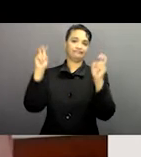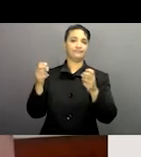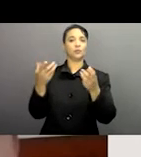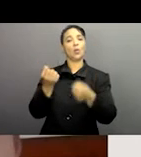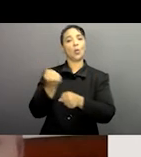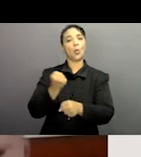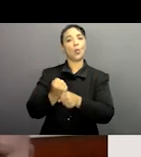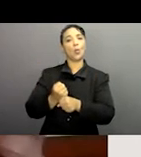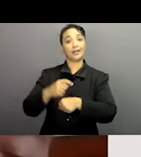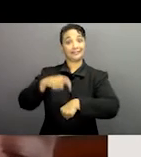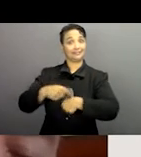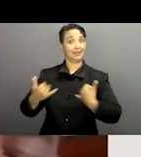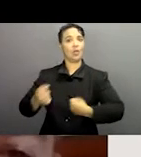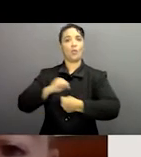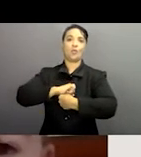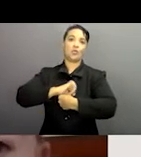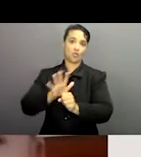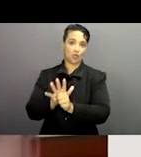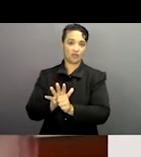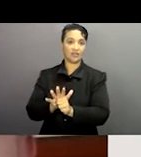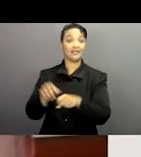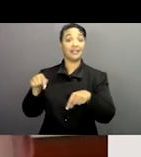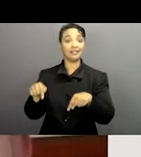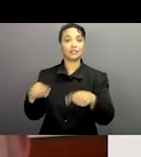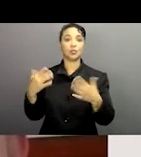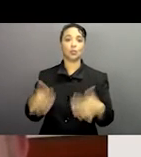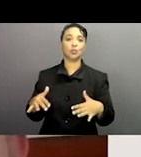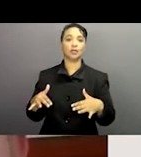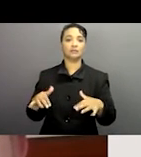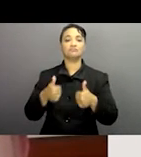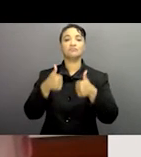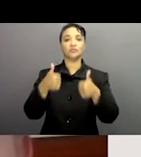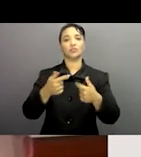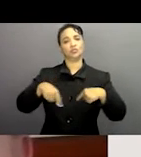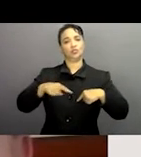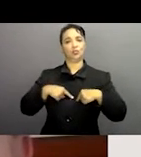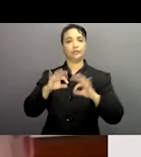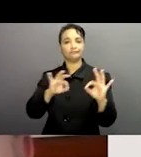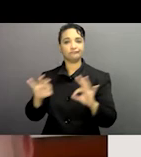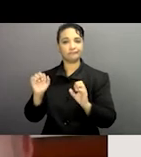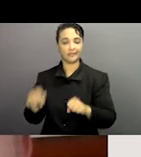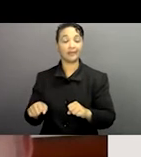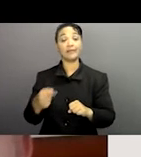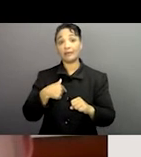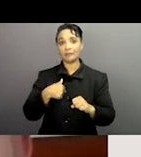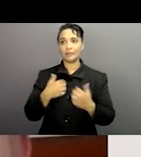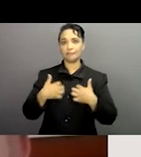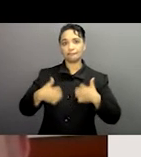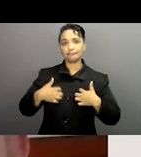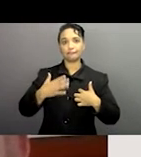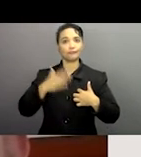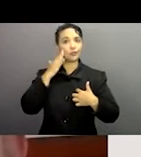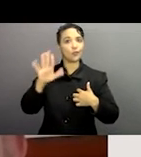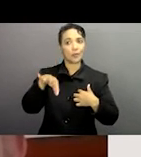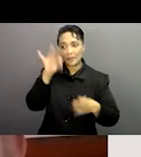sur ceci et qui a donné naissance à des éléments très pertinents au débat que nous allons avoir. Donc, on est très impatients